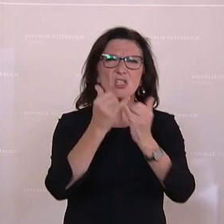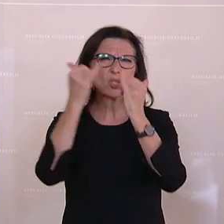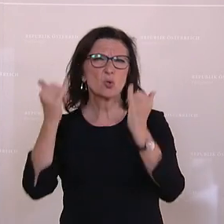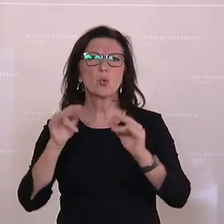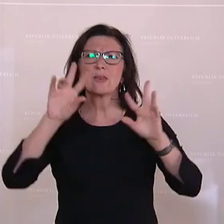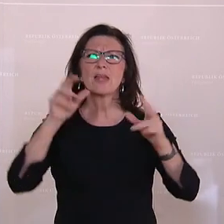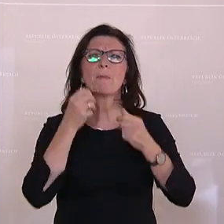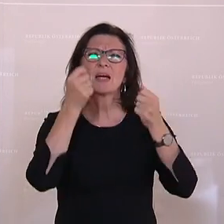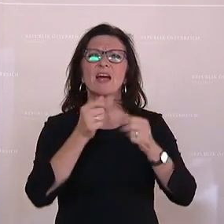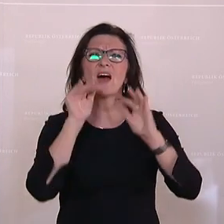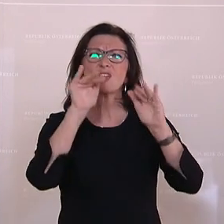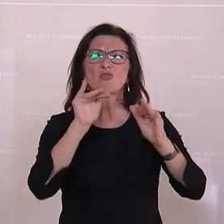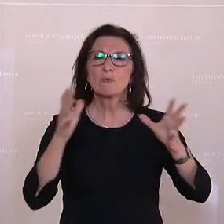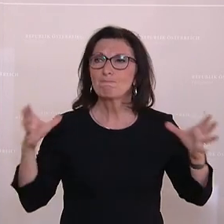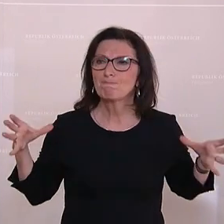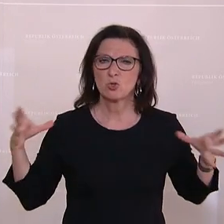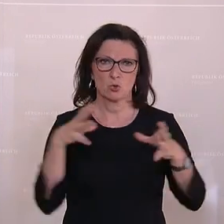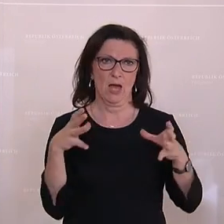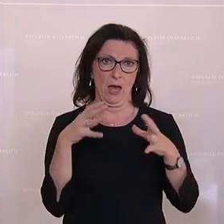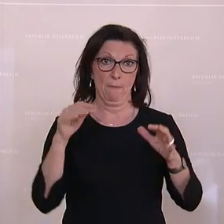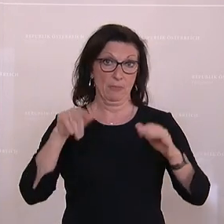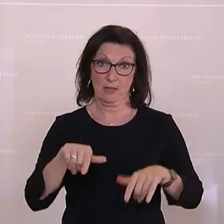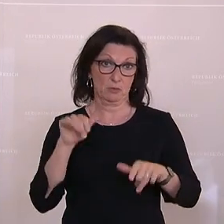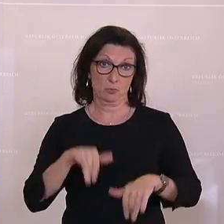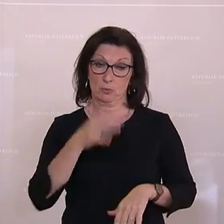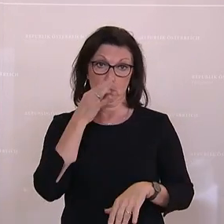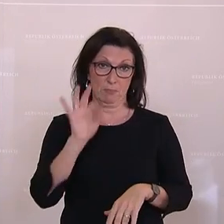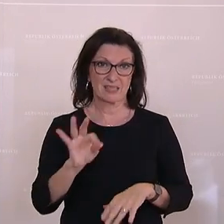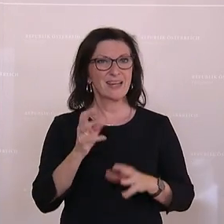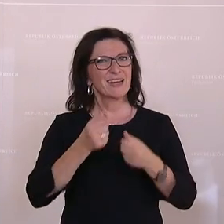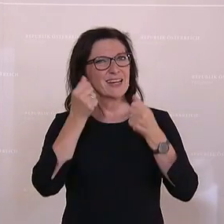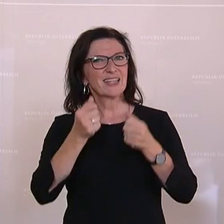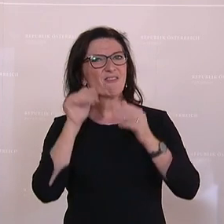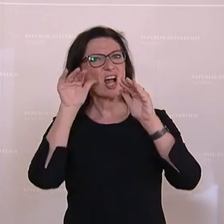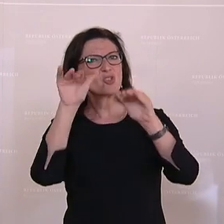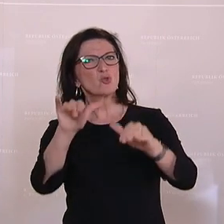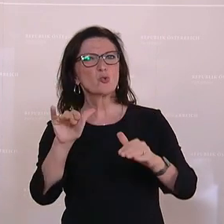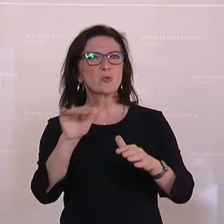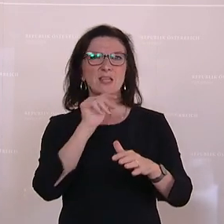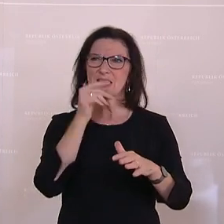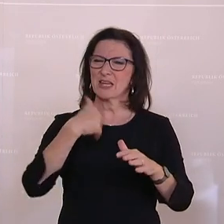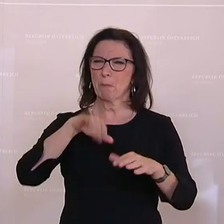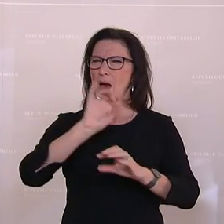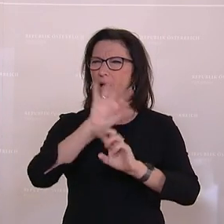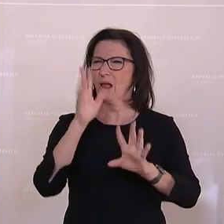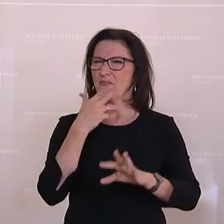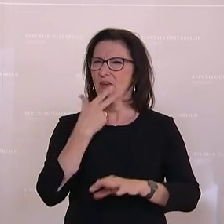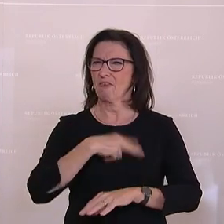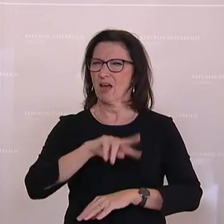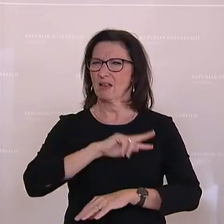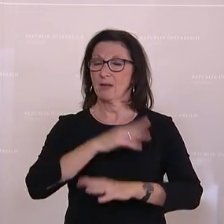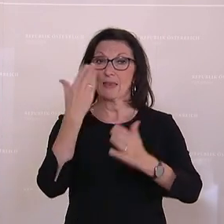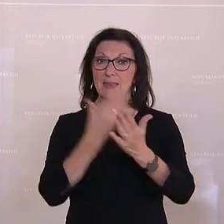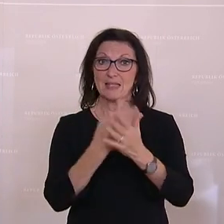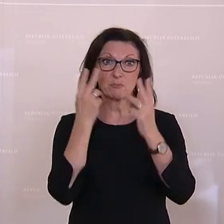muss verbessert werden. Gerade im Gewaltschutz sind die Zuständigkeiten nicht mehr wirklich nachvollziehbar. Umso wichtiger ist